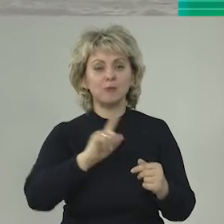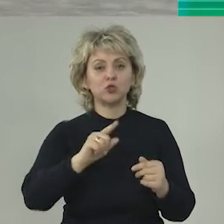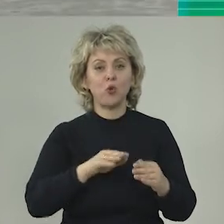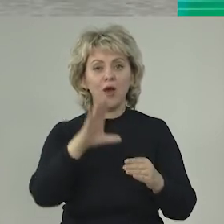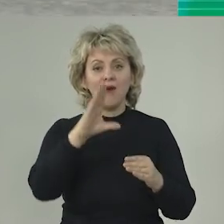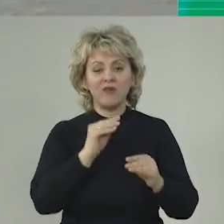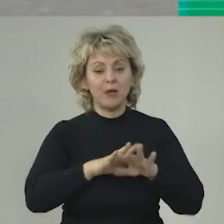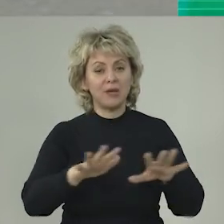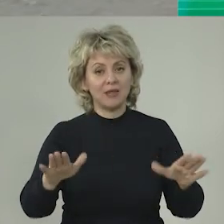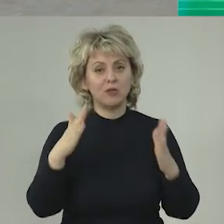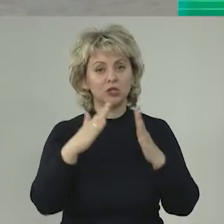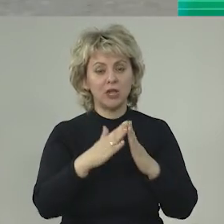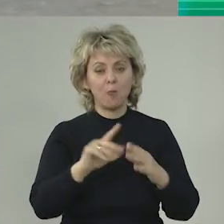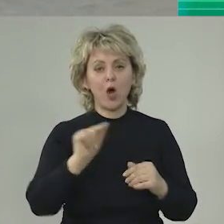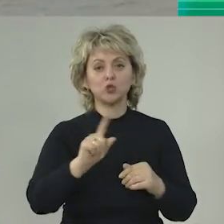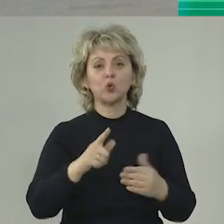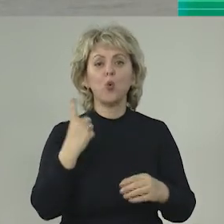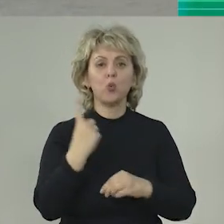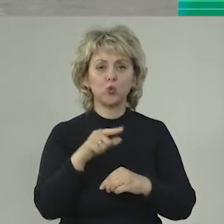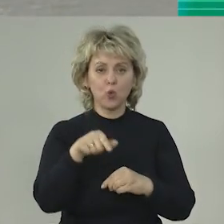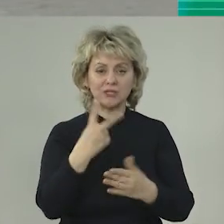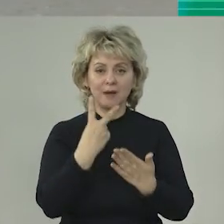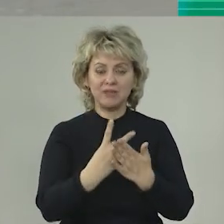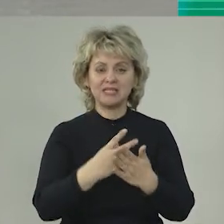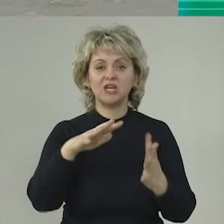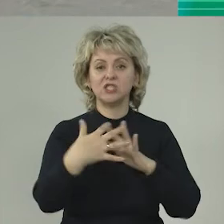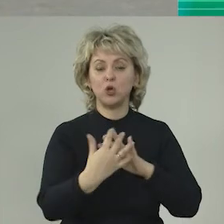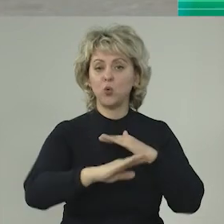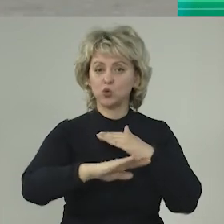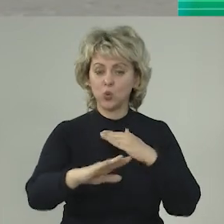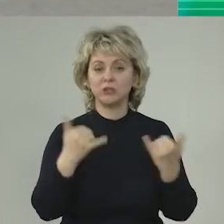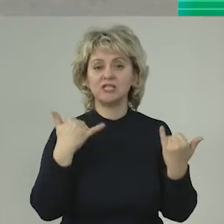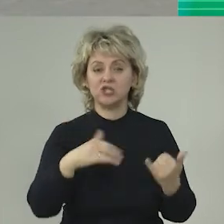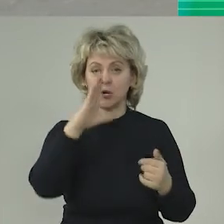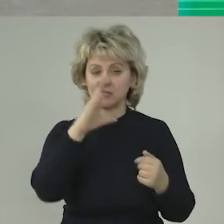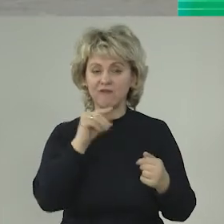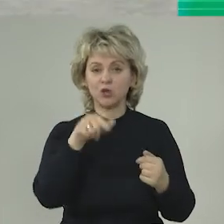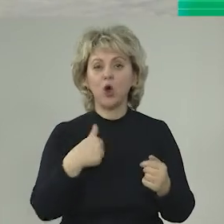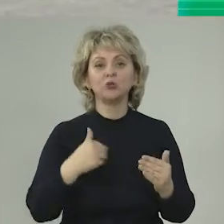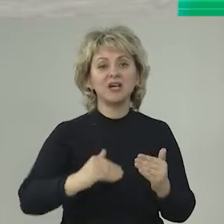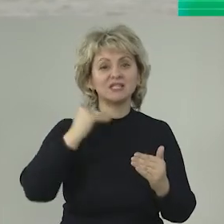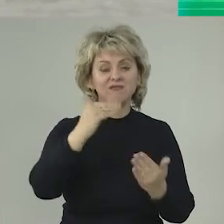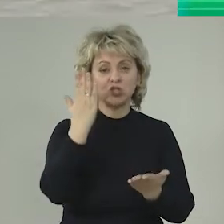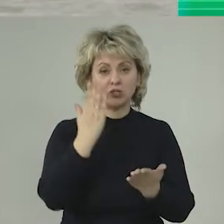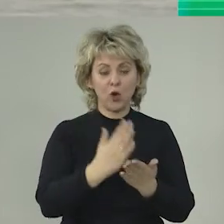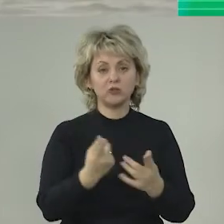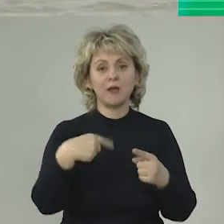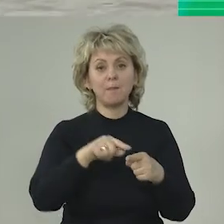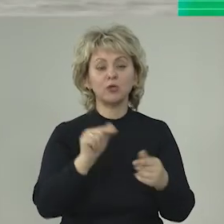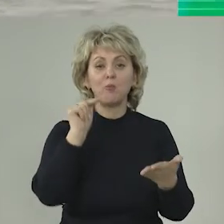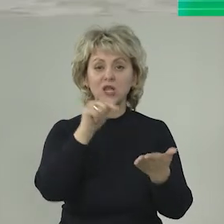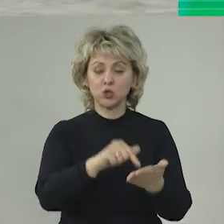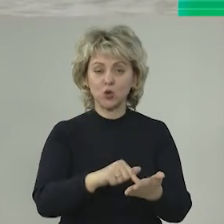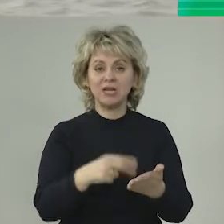том, что подтоплены дома, что угрозам представлено сельхозугодие. И сейчас вода у нас выше находится, потому что